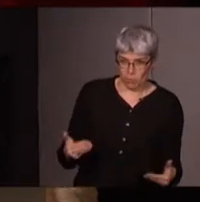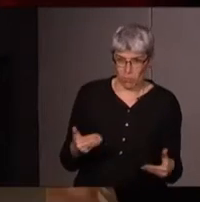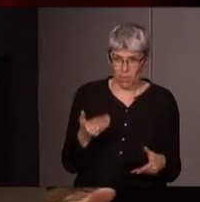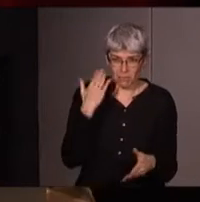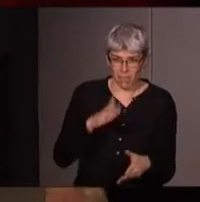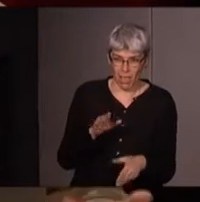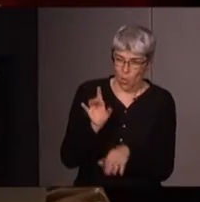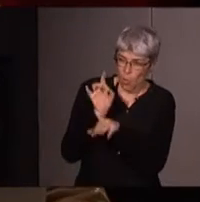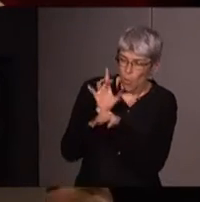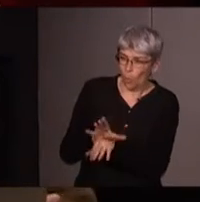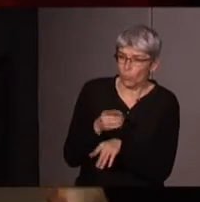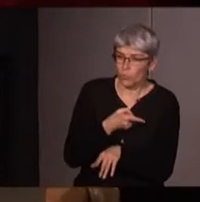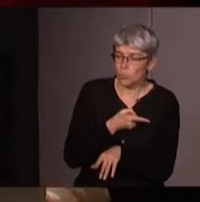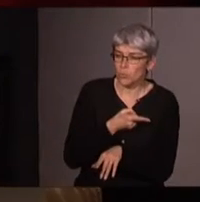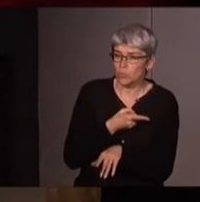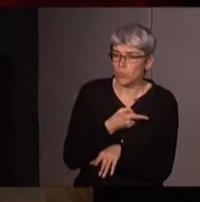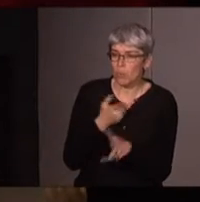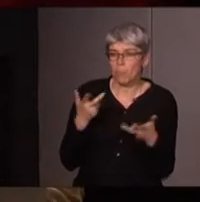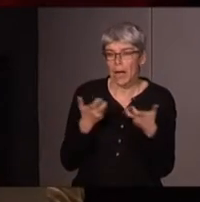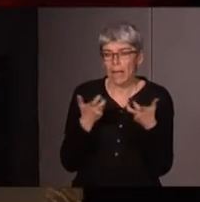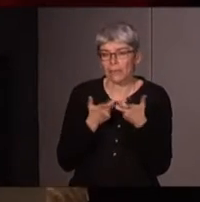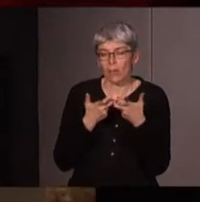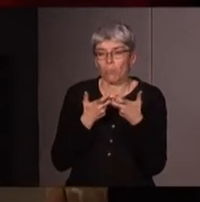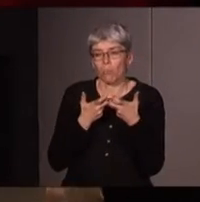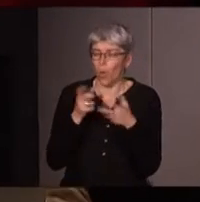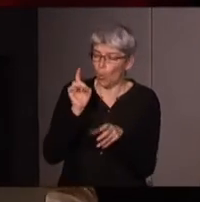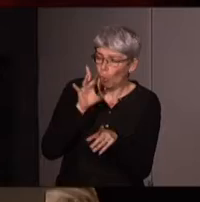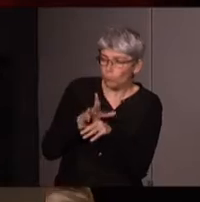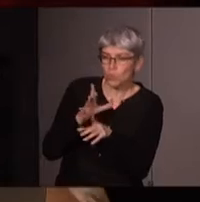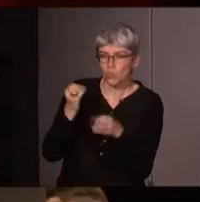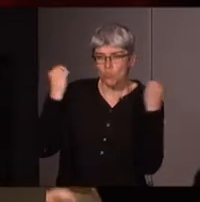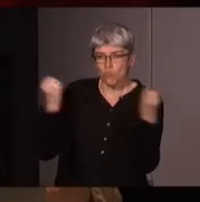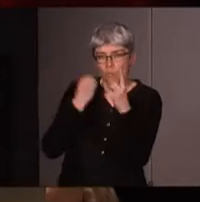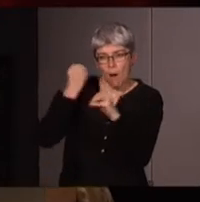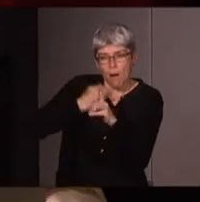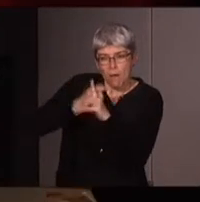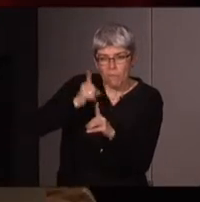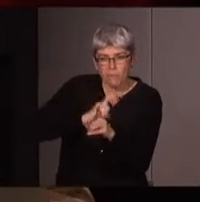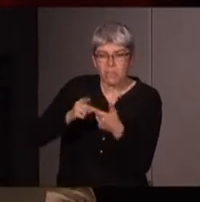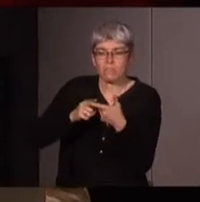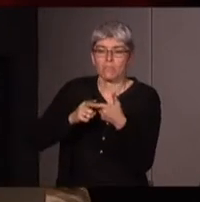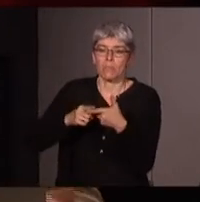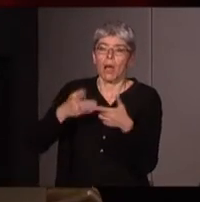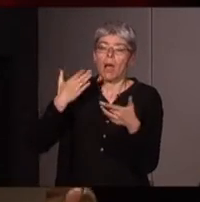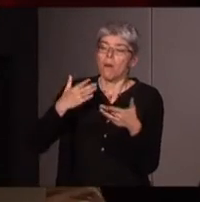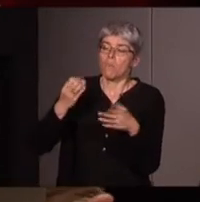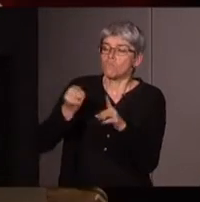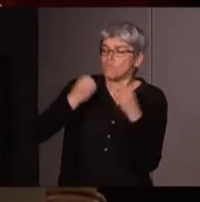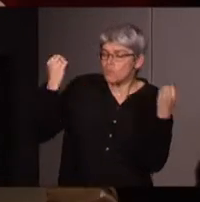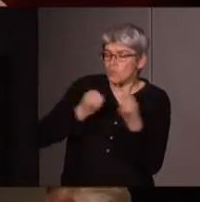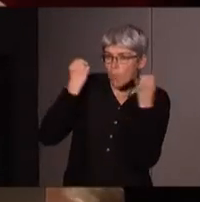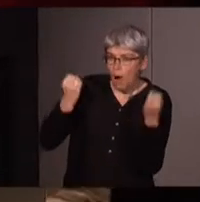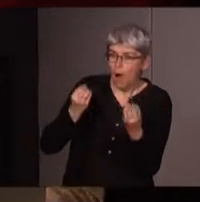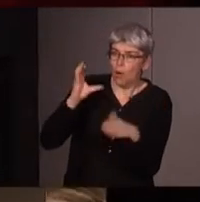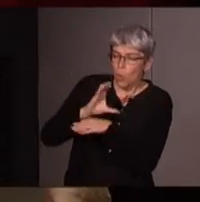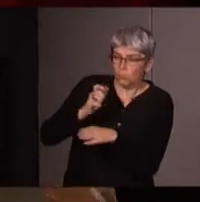ont refusé d'entendre par exemple les causes féministes quand ils refusent d'entendre les causes antiracistes et quand ils ont refusé d